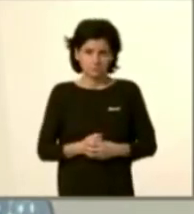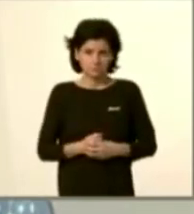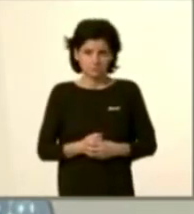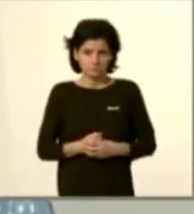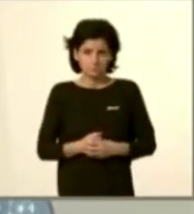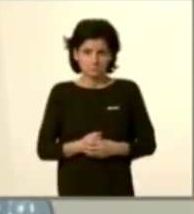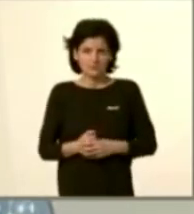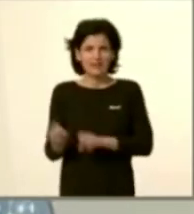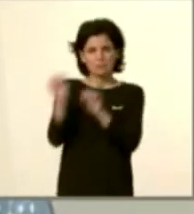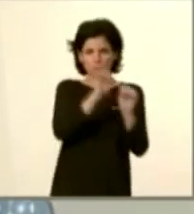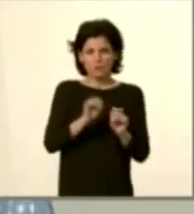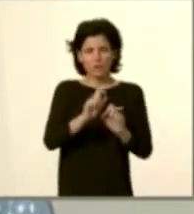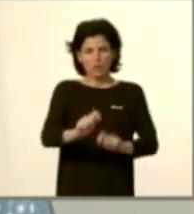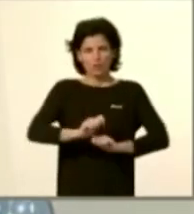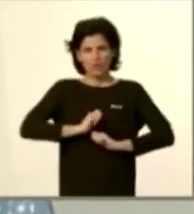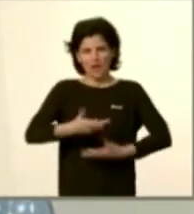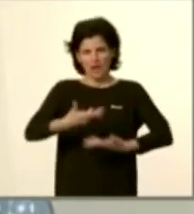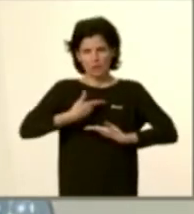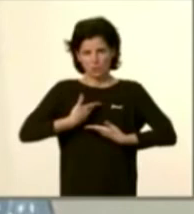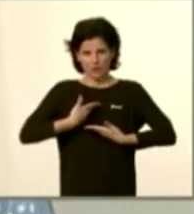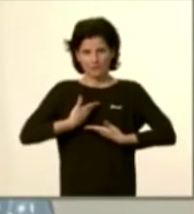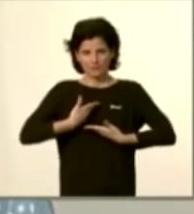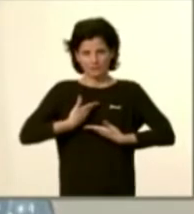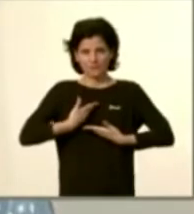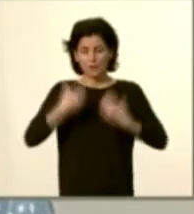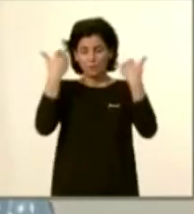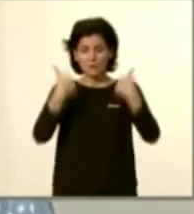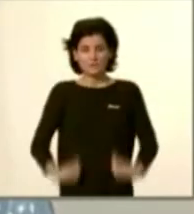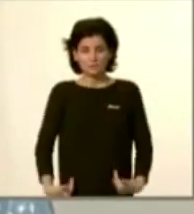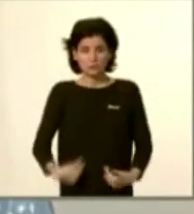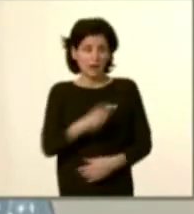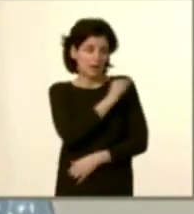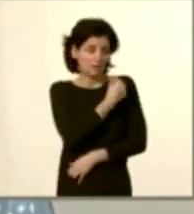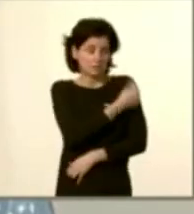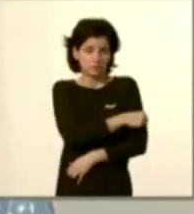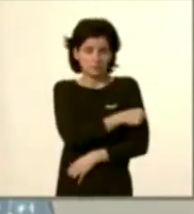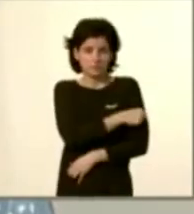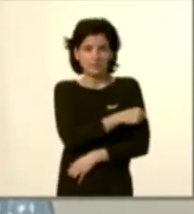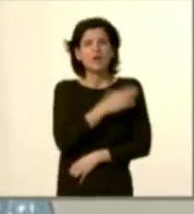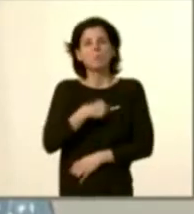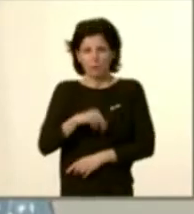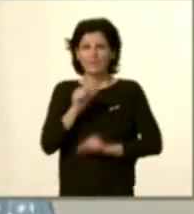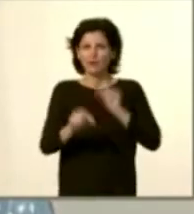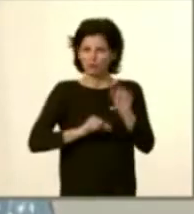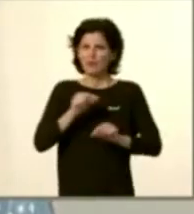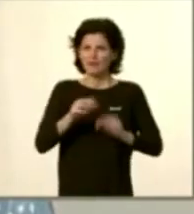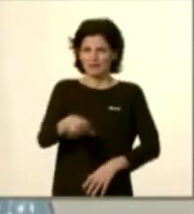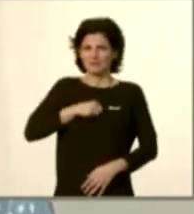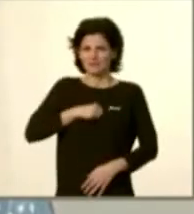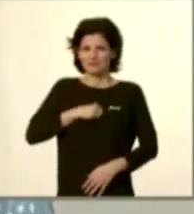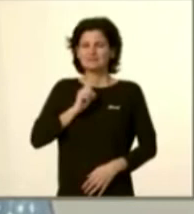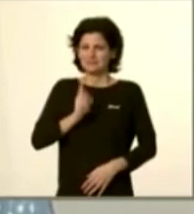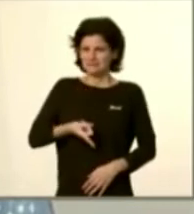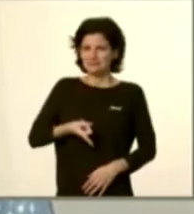Per tant, això que significa que una persona vacunada i immunitzada es pot contagiar, el que passa és que el